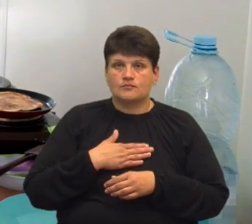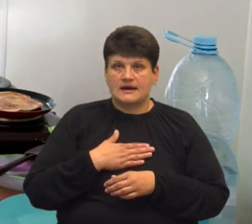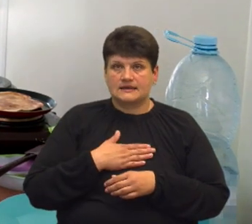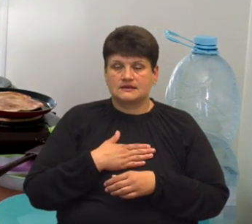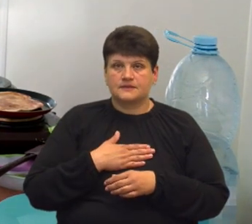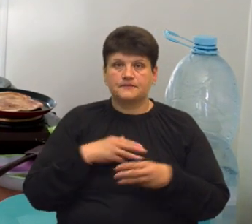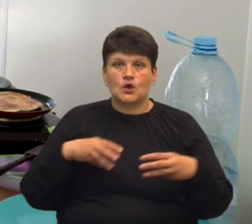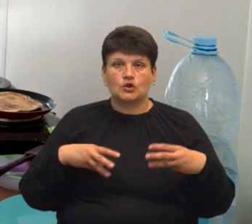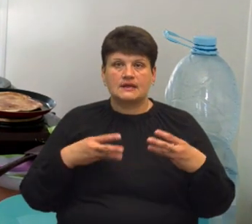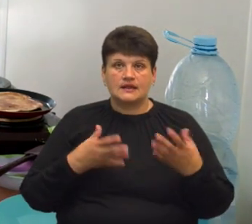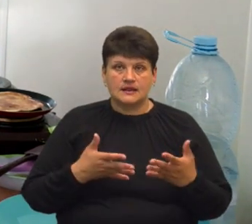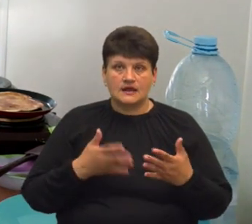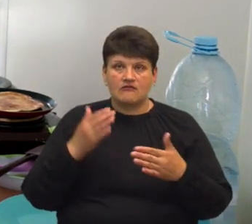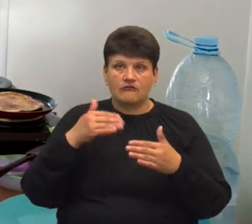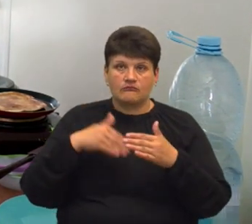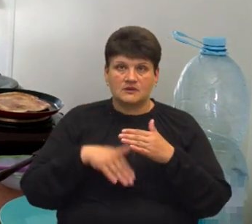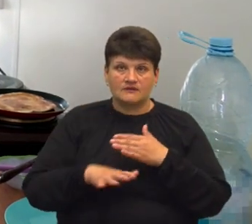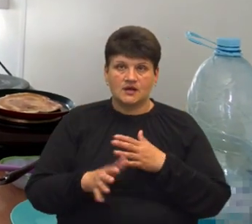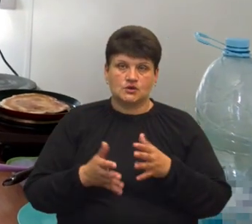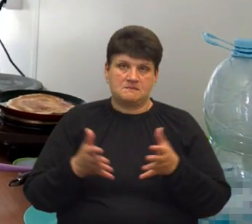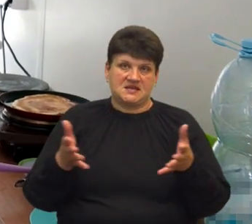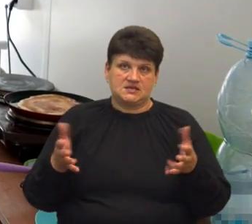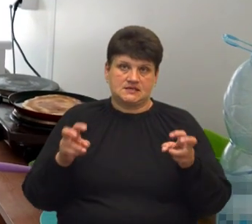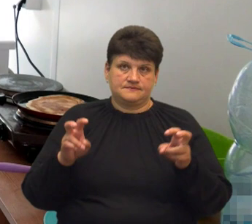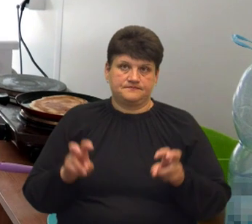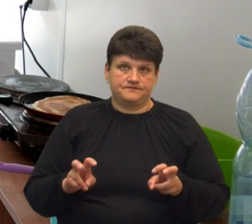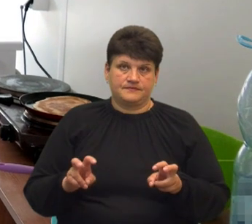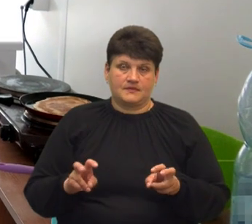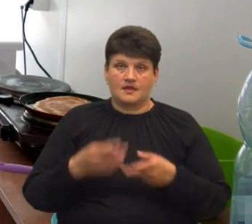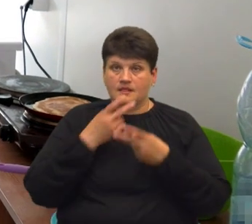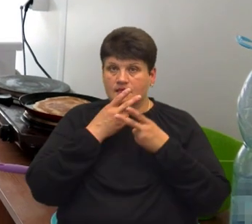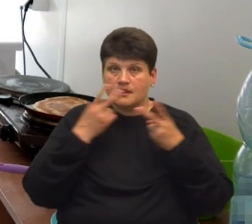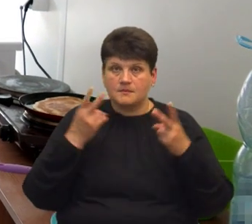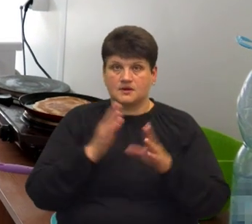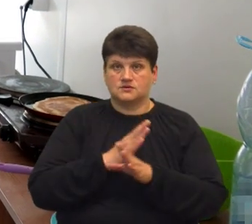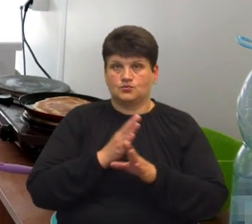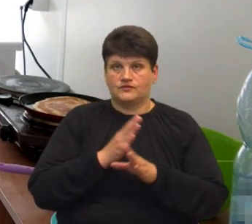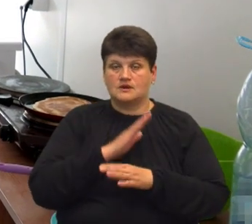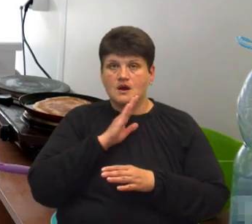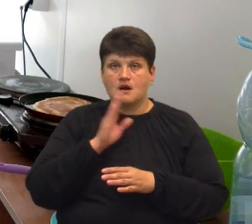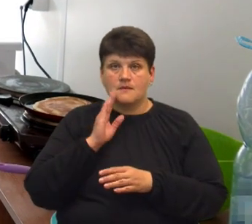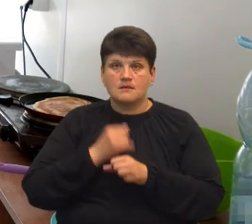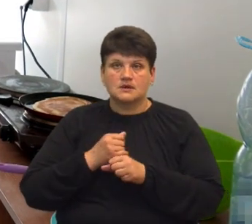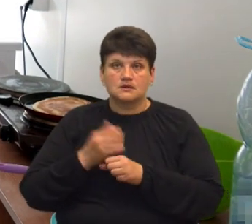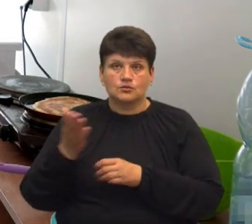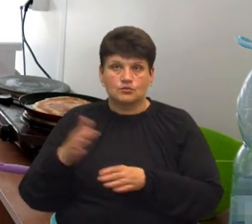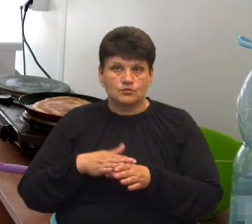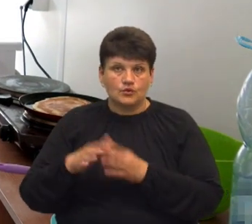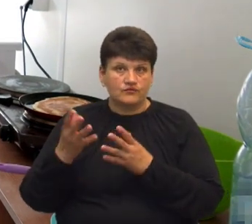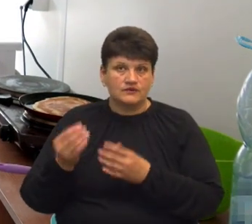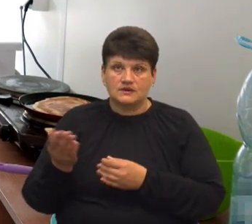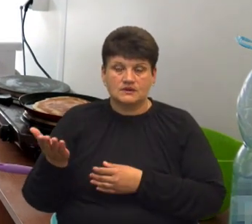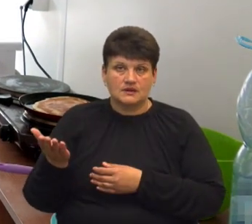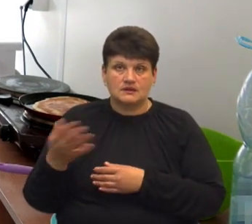онлайн і в підвалі більшість, а не бачить повітря, мама на роботі цілий день. То